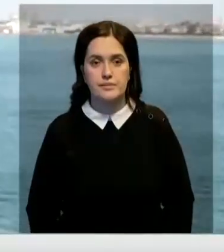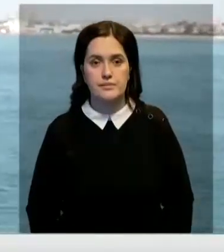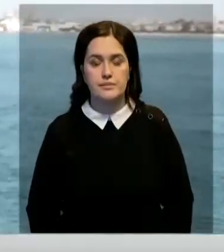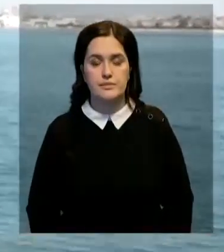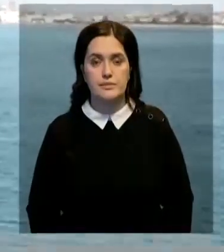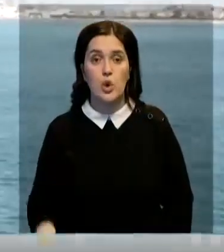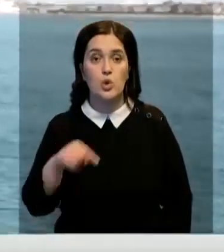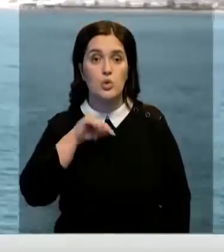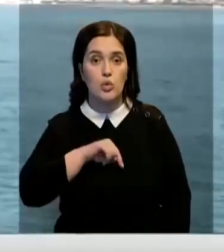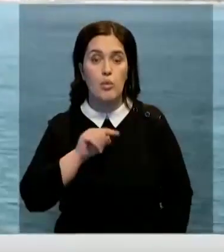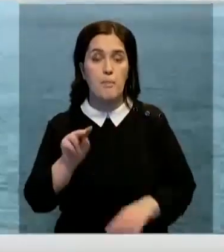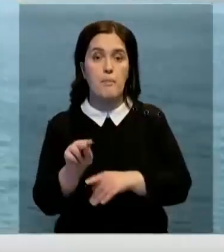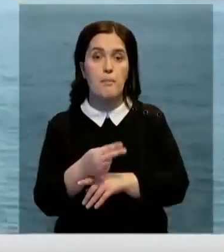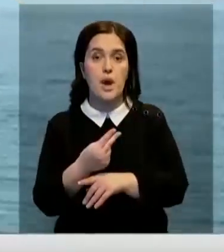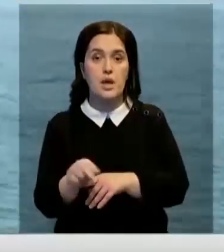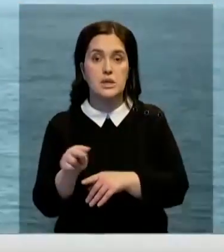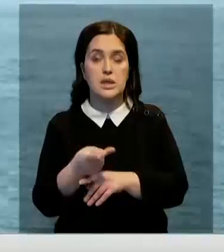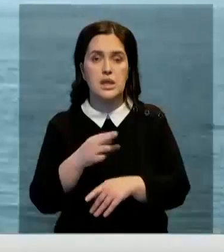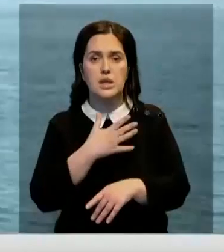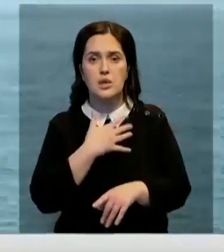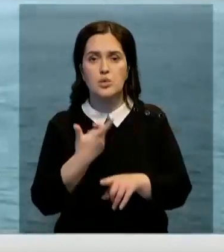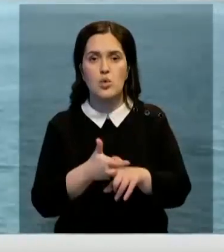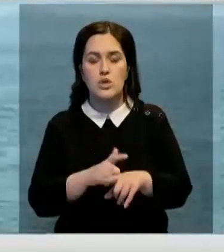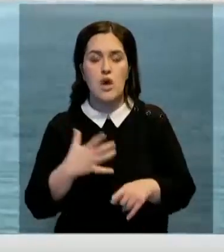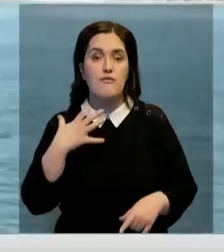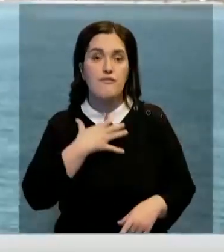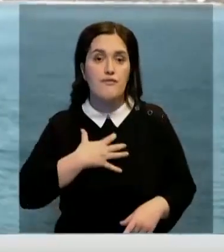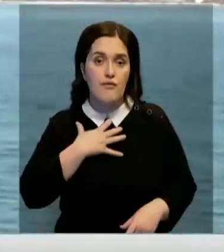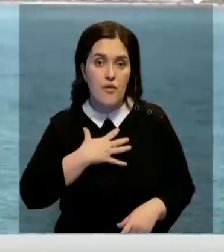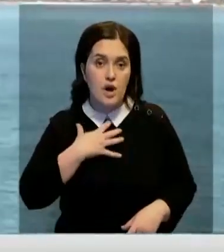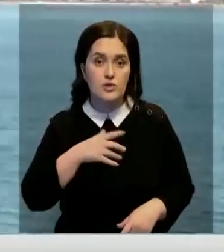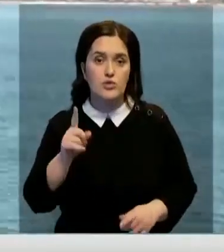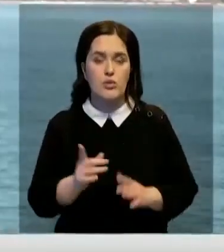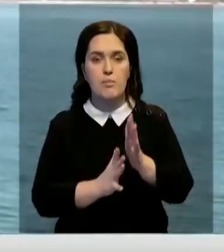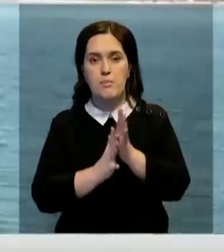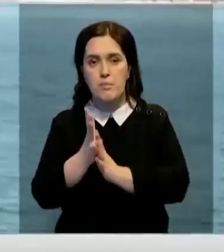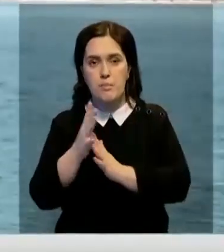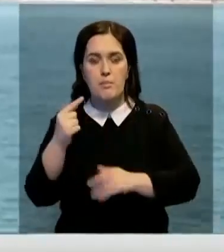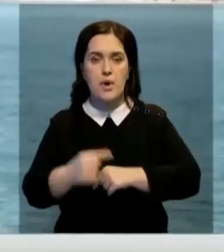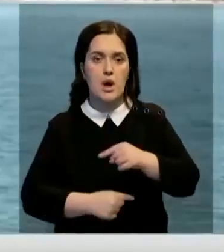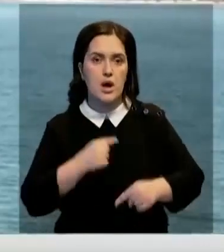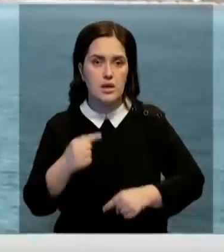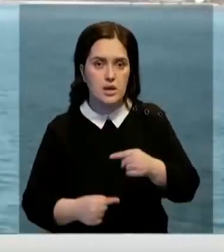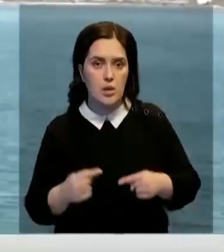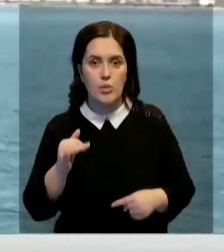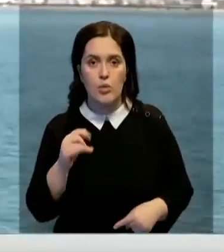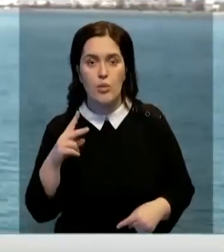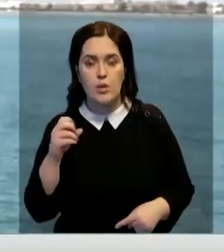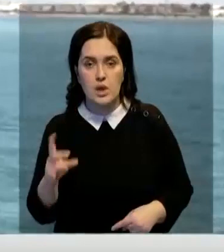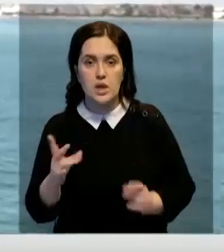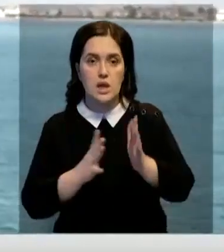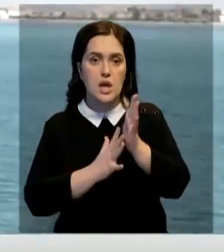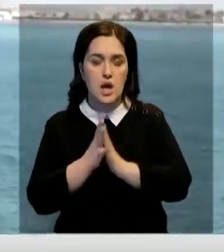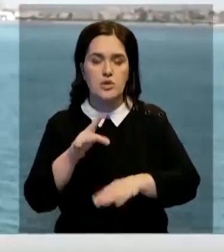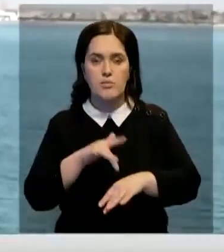Духовно-патриотическое воспитание для нас очень важная работа. Отрадно, что подрастающее поколение, на примере Улана, растет